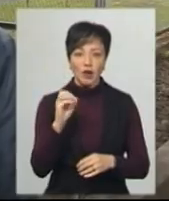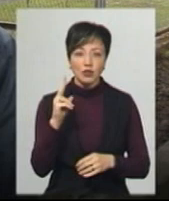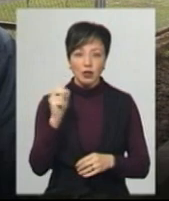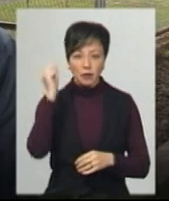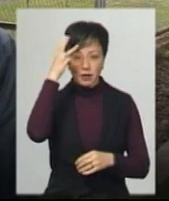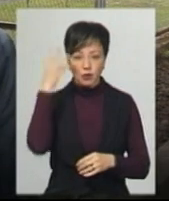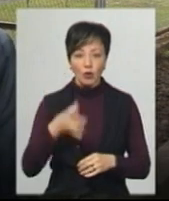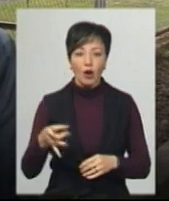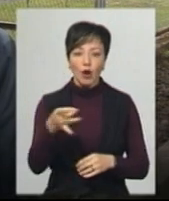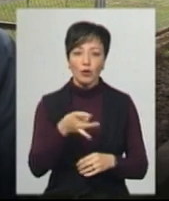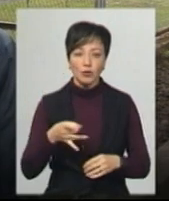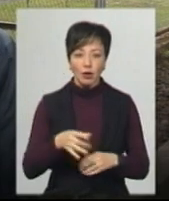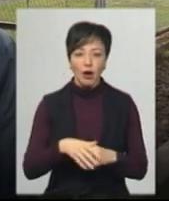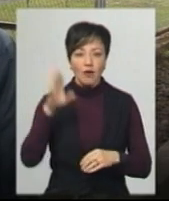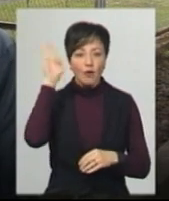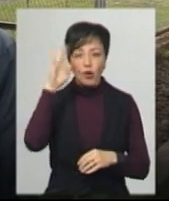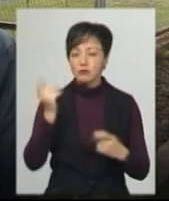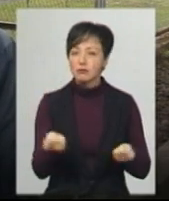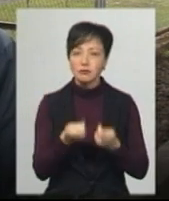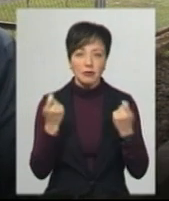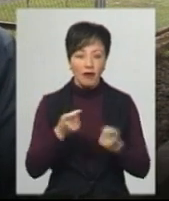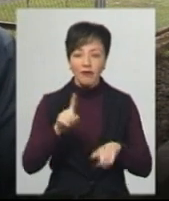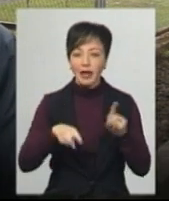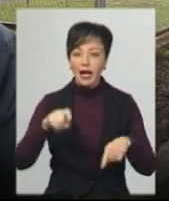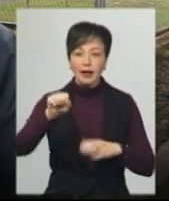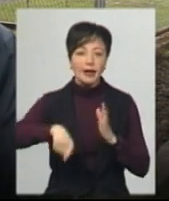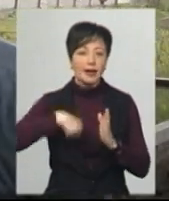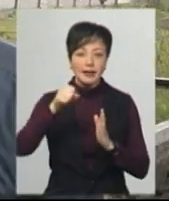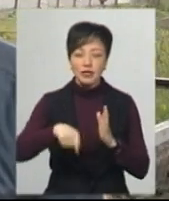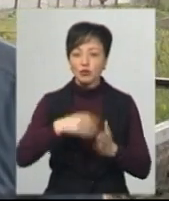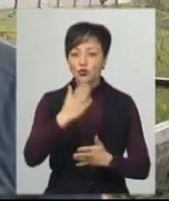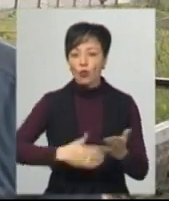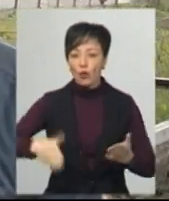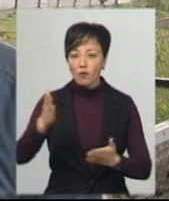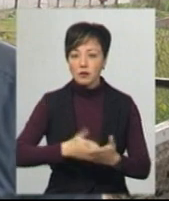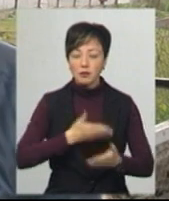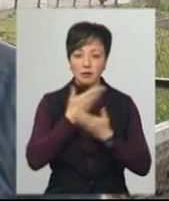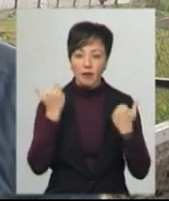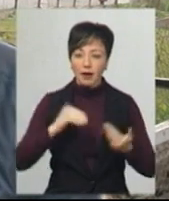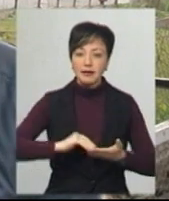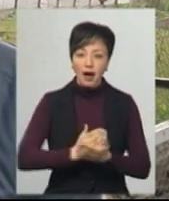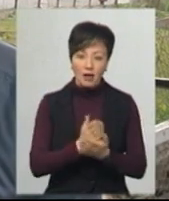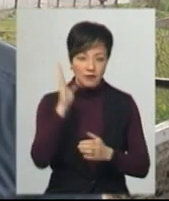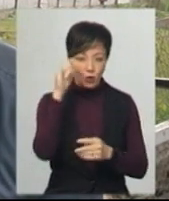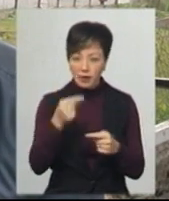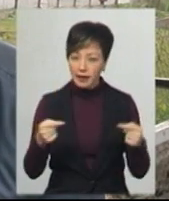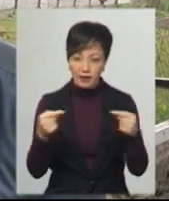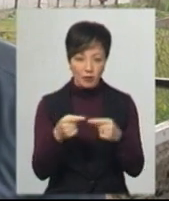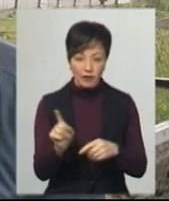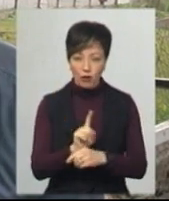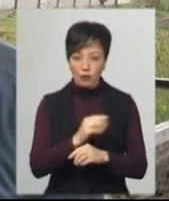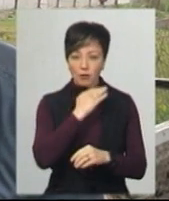є дуже в малій кількості, а в деяких криницях її взагалі відсутня. Якість води не відповідає нормам по